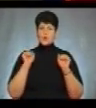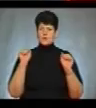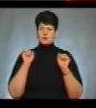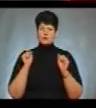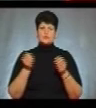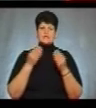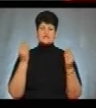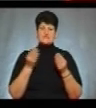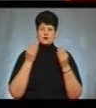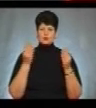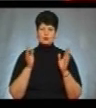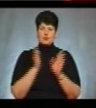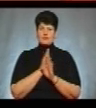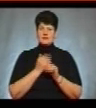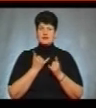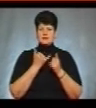для людей похилого віку.